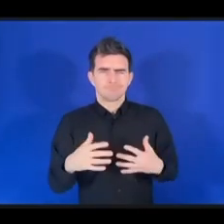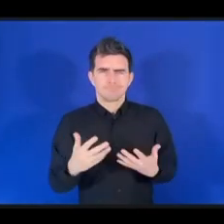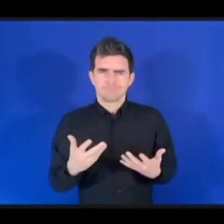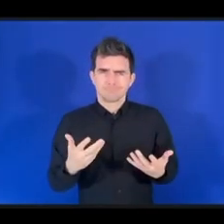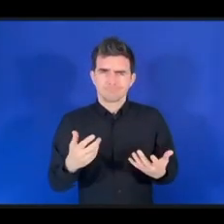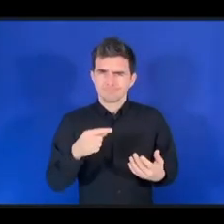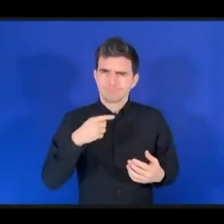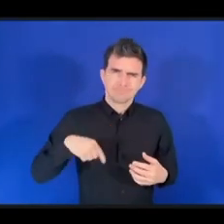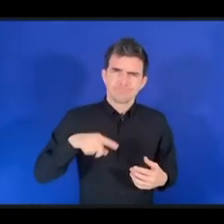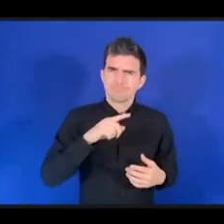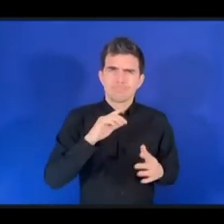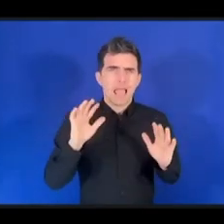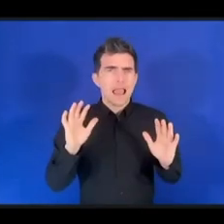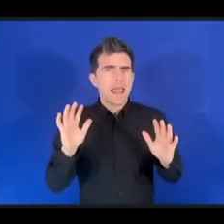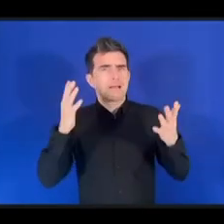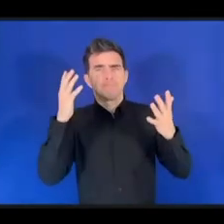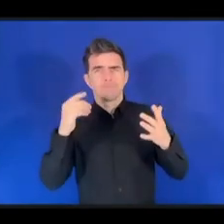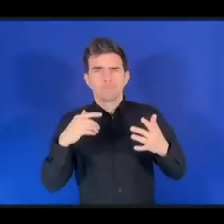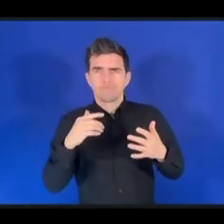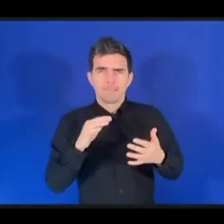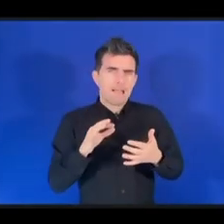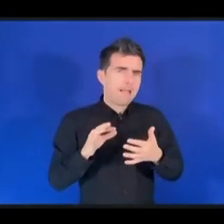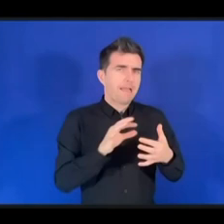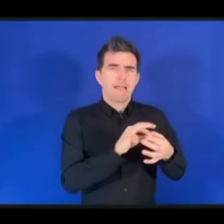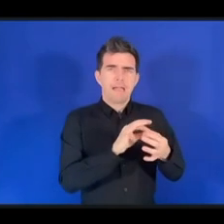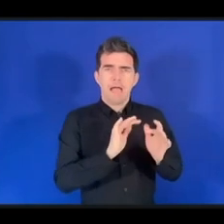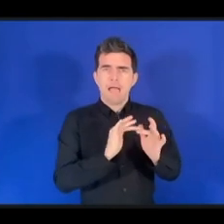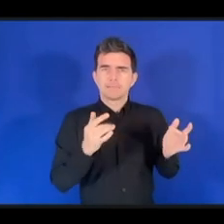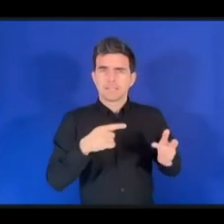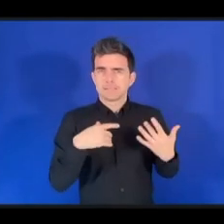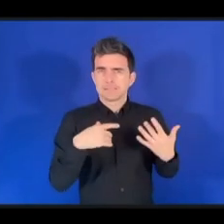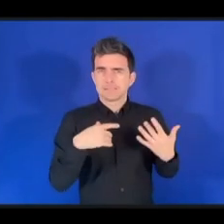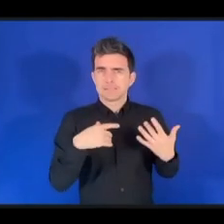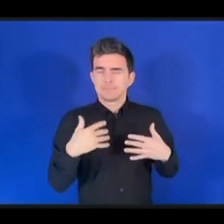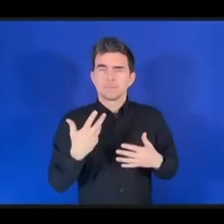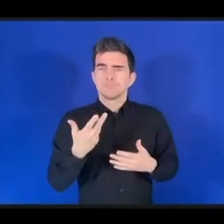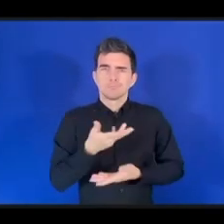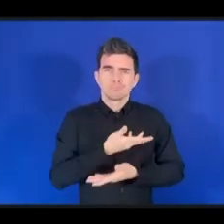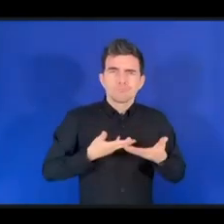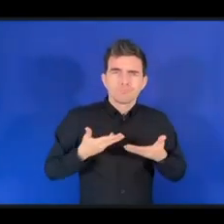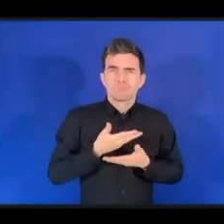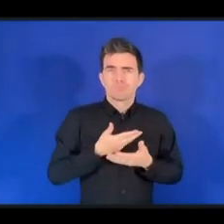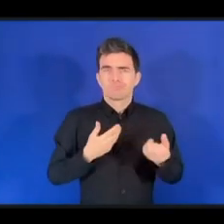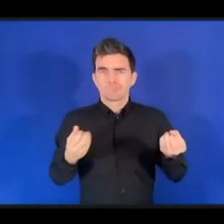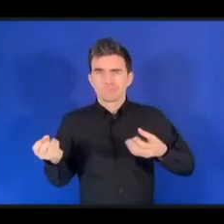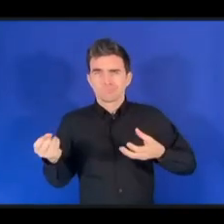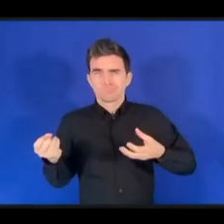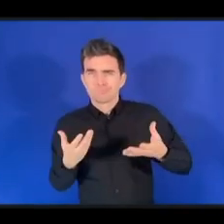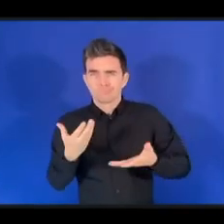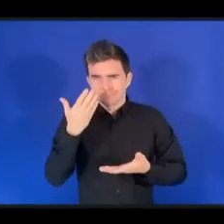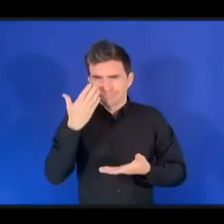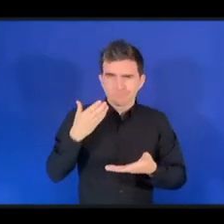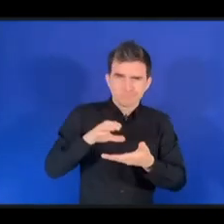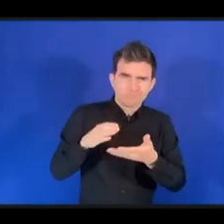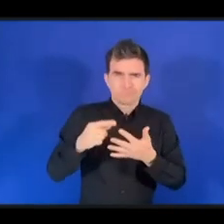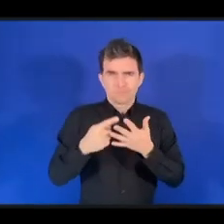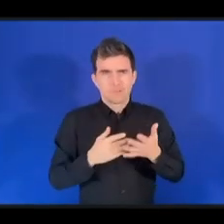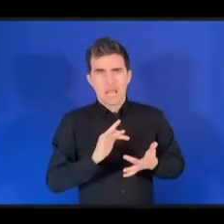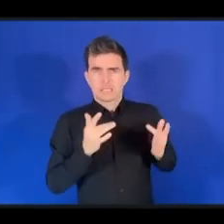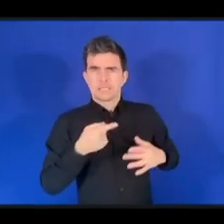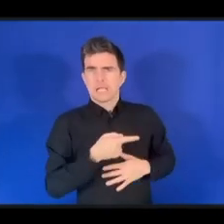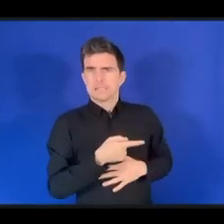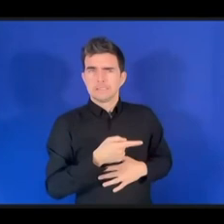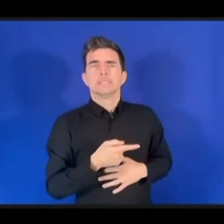Среда, окружающая интернет, стремительно меняется. При этом тема IGF тоже будет